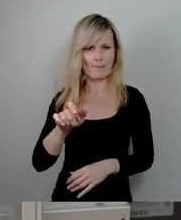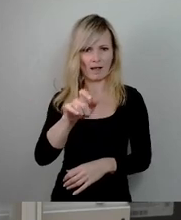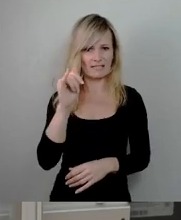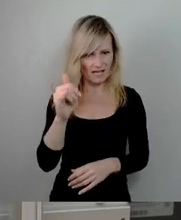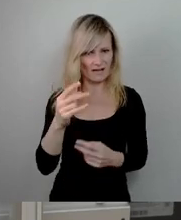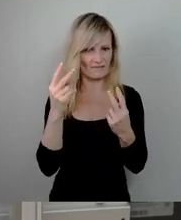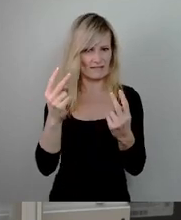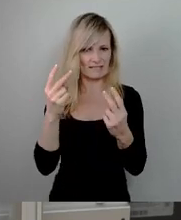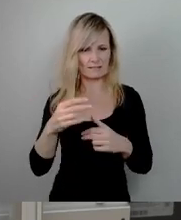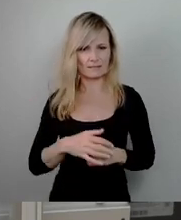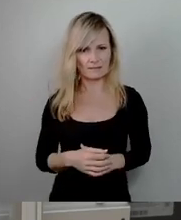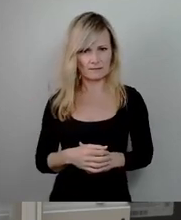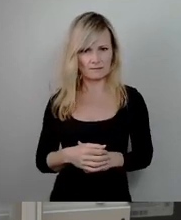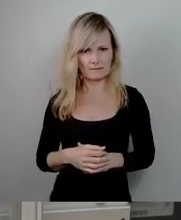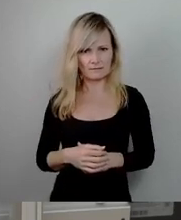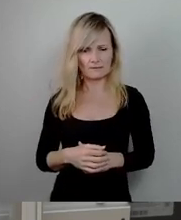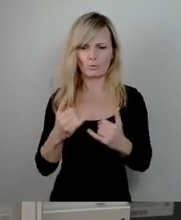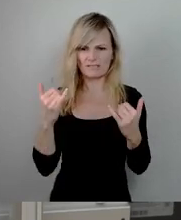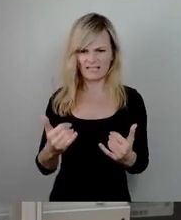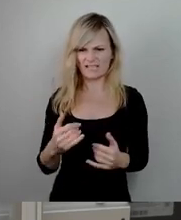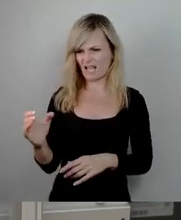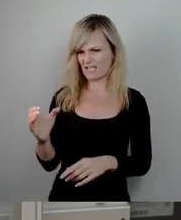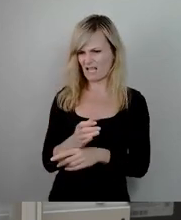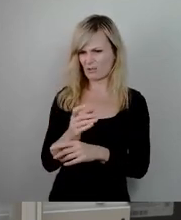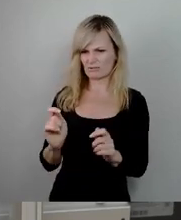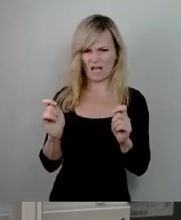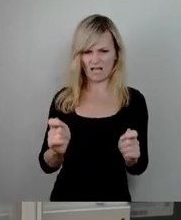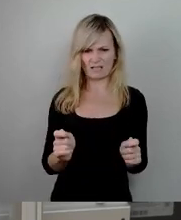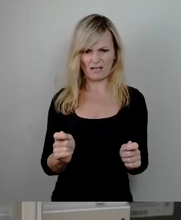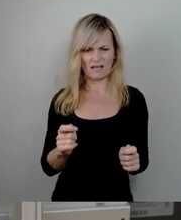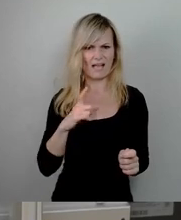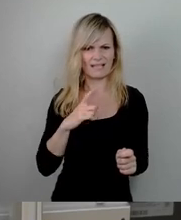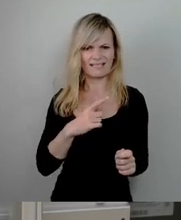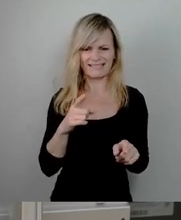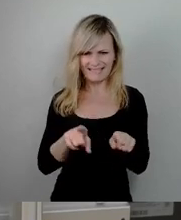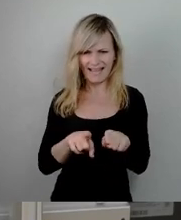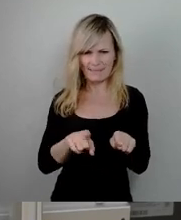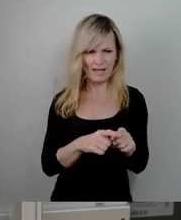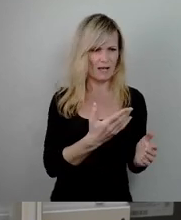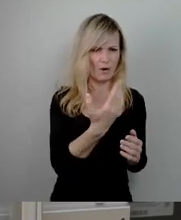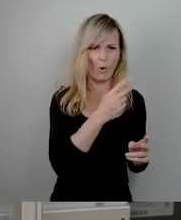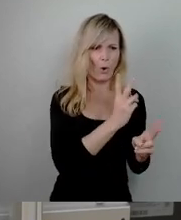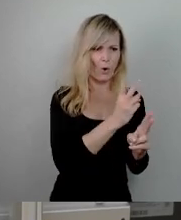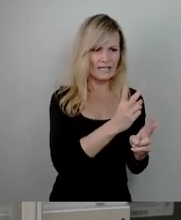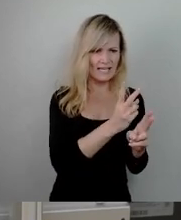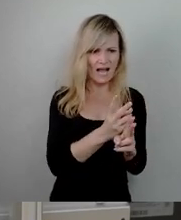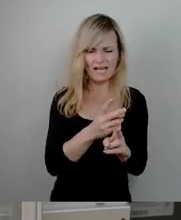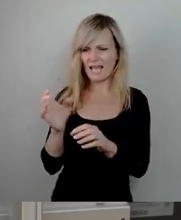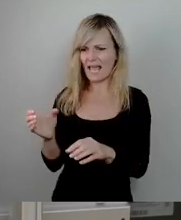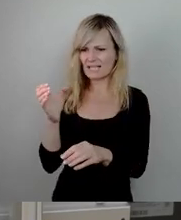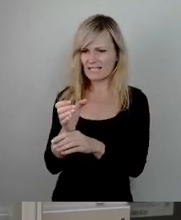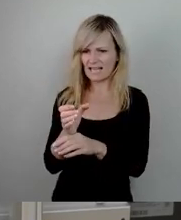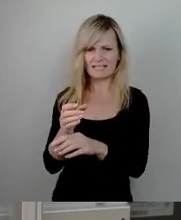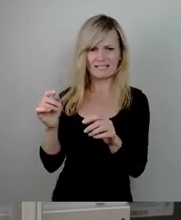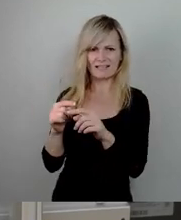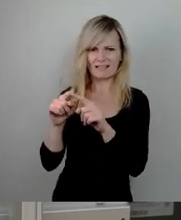wieder ein sogenannter Ersetzungsantrag vorgelegt. Da ist eigentlich wieder eins zu eins die Ursprungsfassung. Bisschen umgeschrieben, ein bisschen schicker gemacht, auf die aktuell